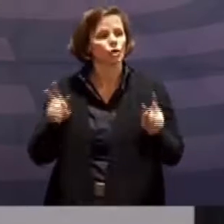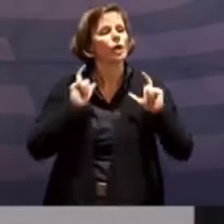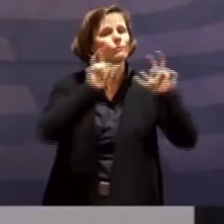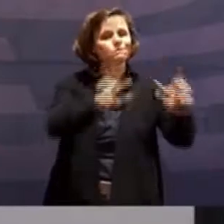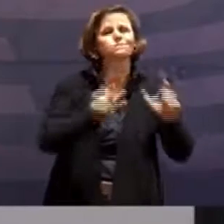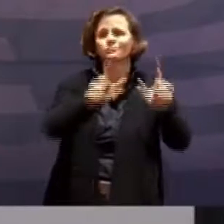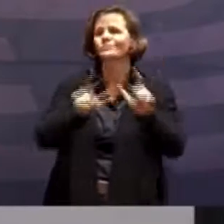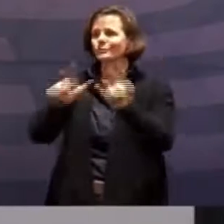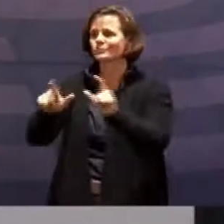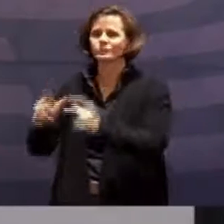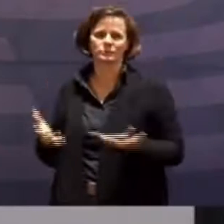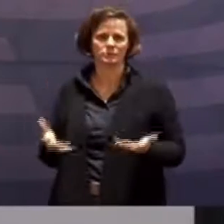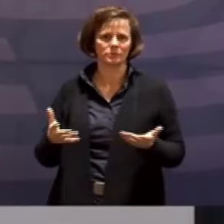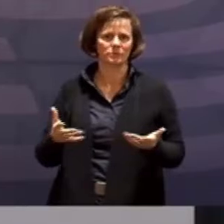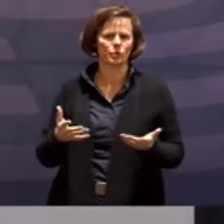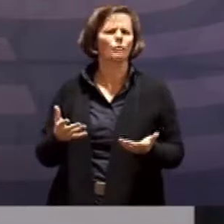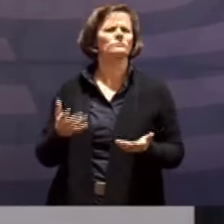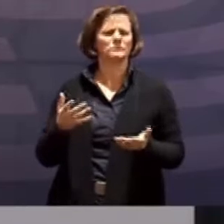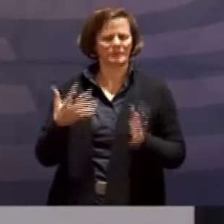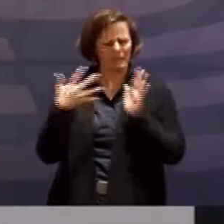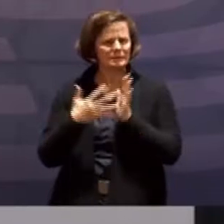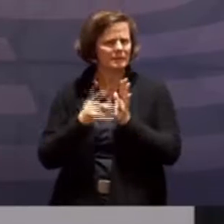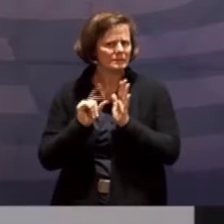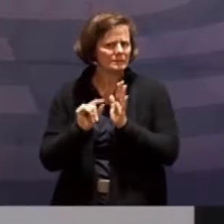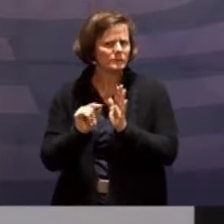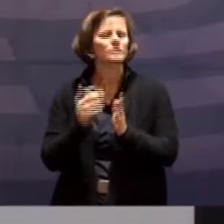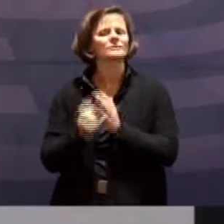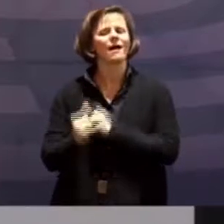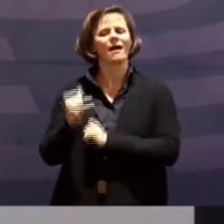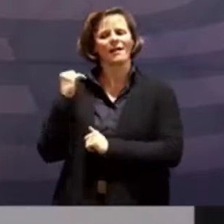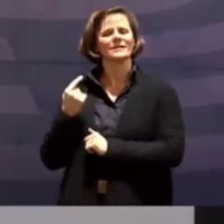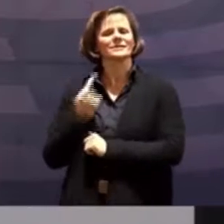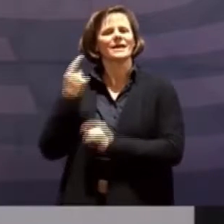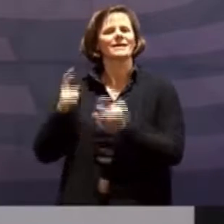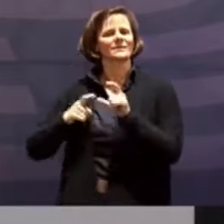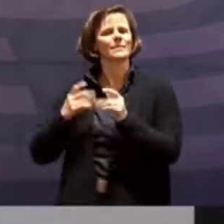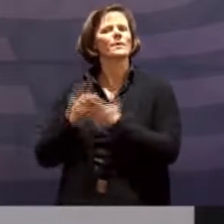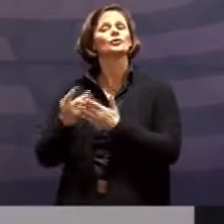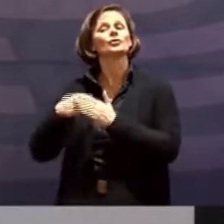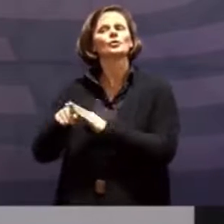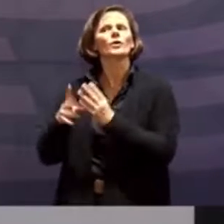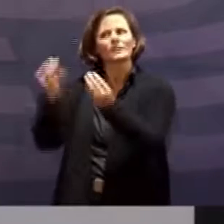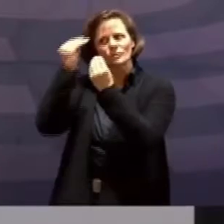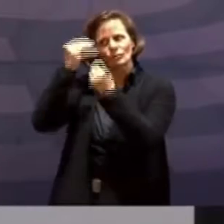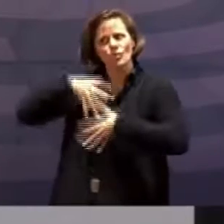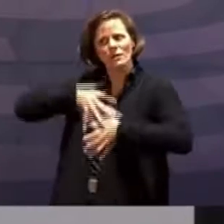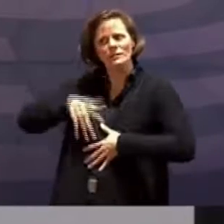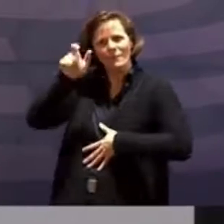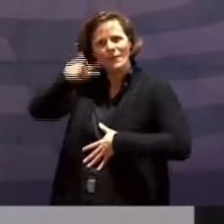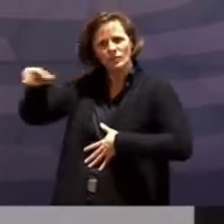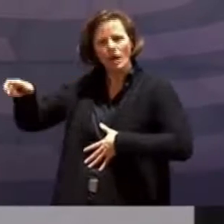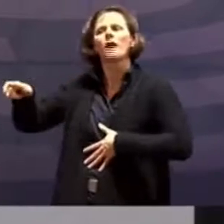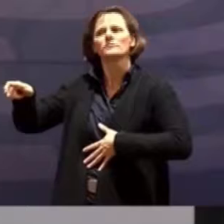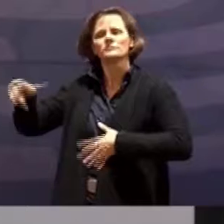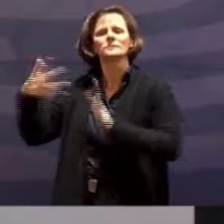Tests, die schon bereits seit September letzten Jahre durch geschultes Personal zum Einsatz kommen. Die Gesundheitsministerinnen und Minister und